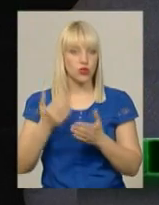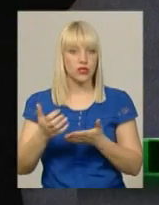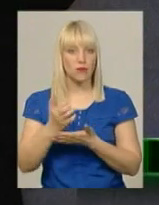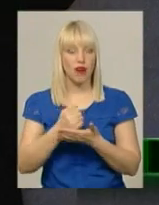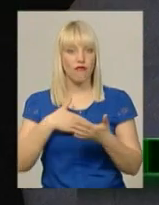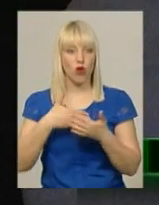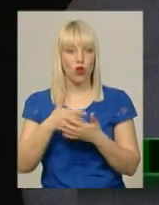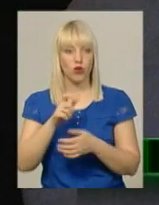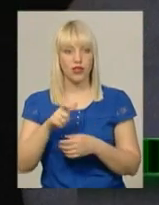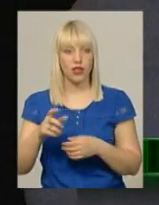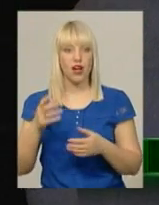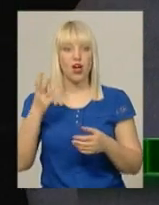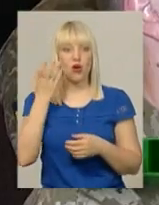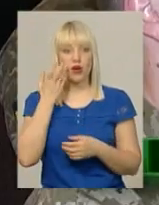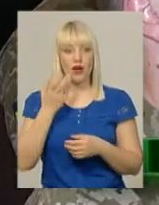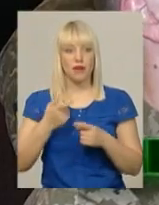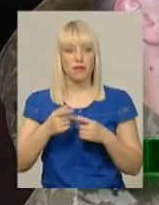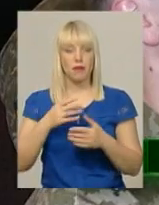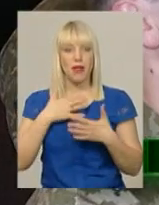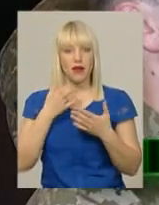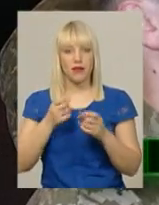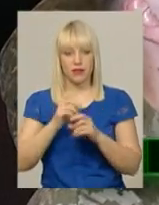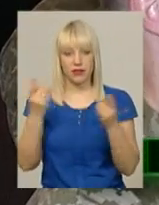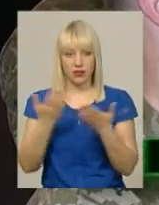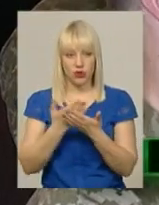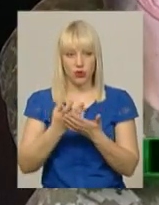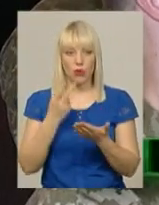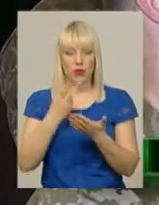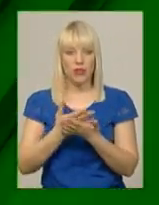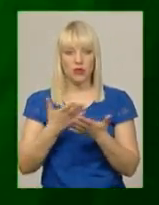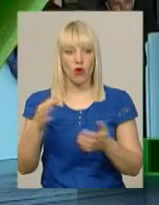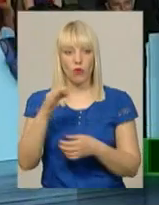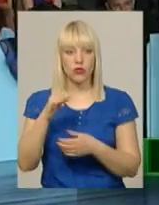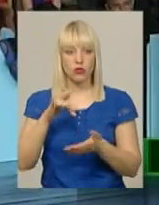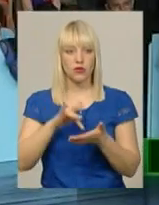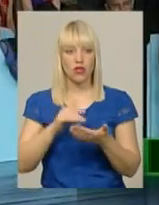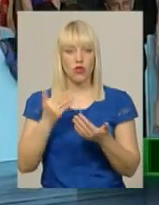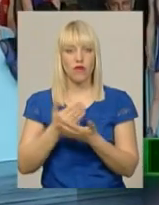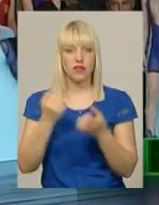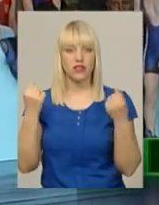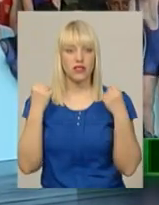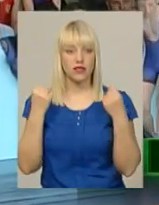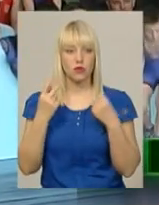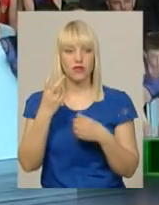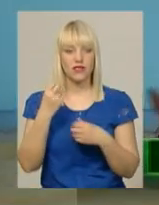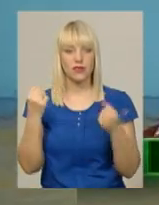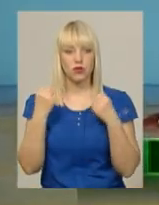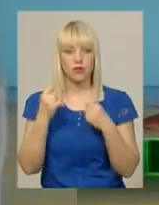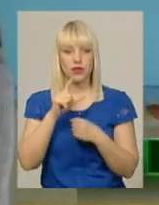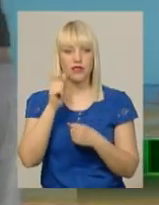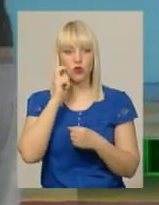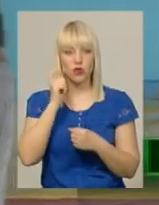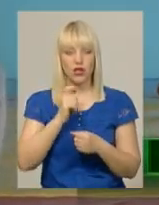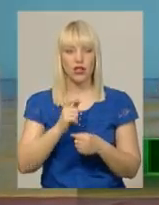війна, художню стрічку про АТО «Тримай біля серця» презентували в обласному центрі. Новини спорту. 200 спортсменів з України,